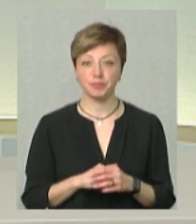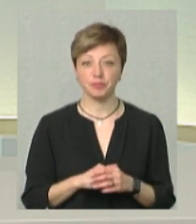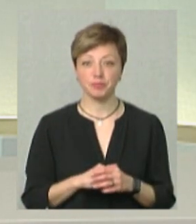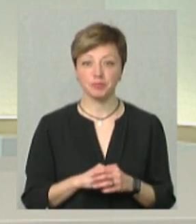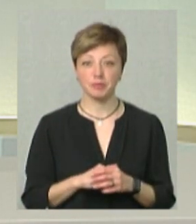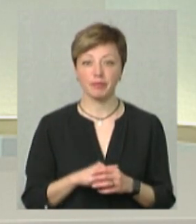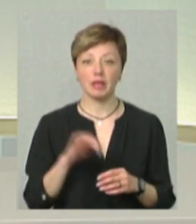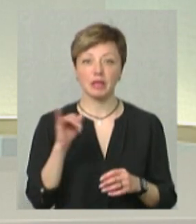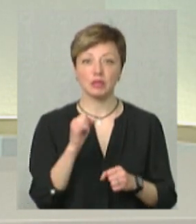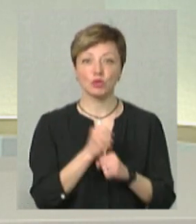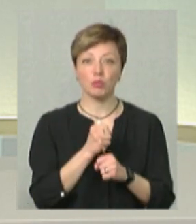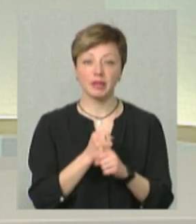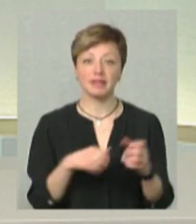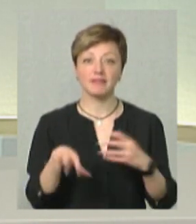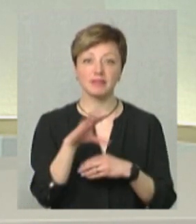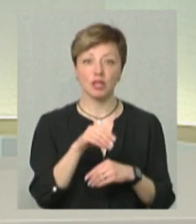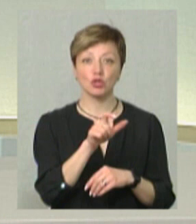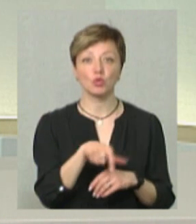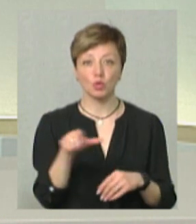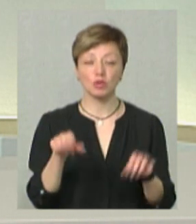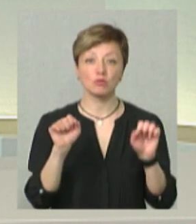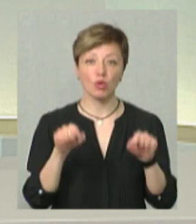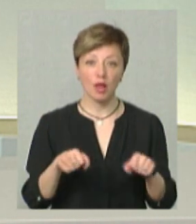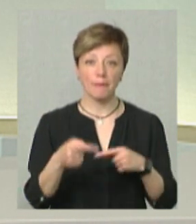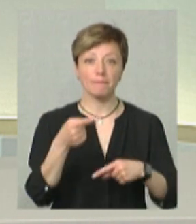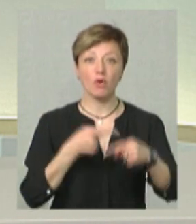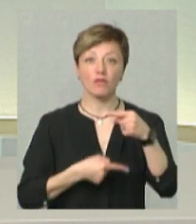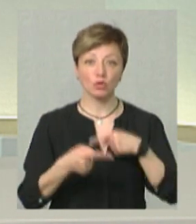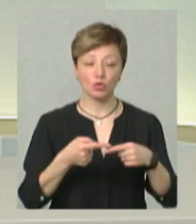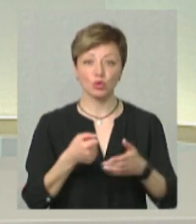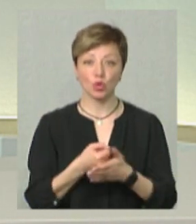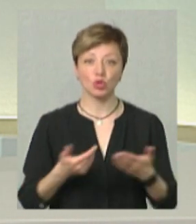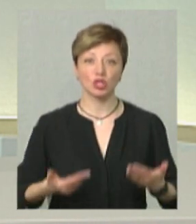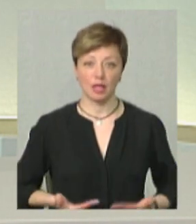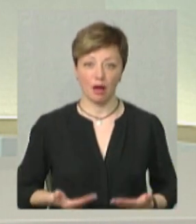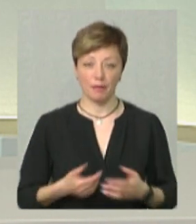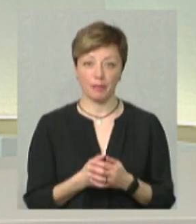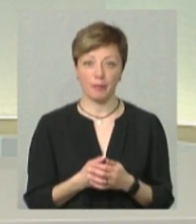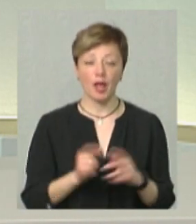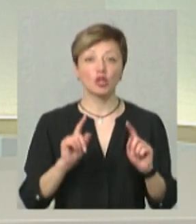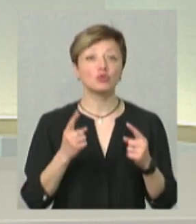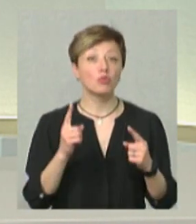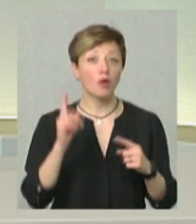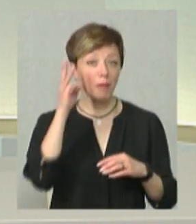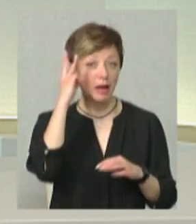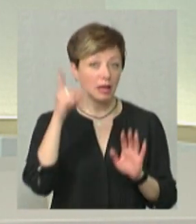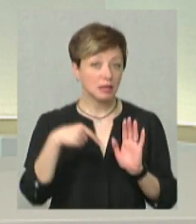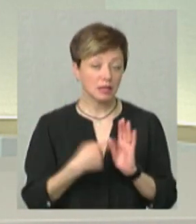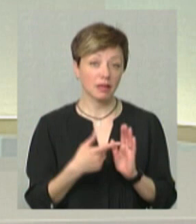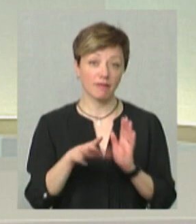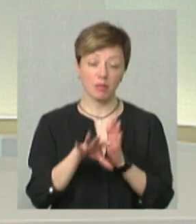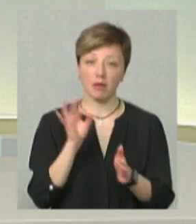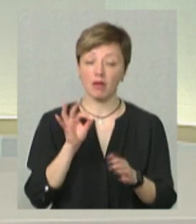І зробити все, щоб люди змогли повернутися до життя. Чому Хмельницький? У нас